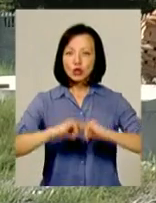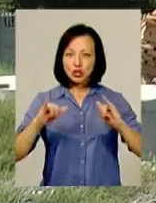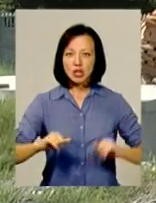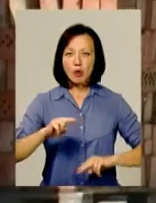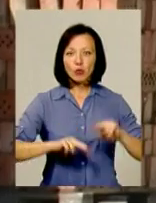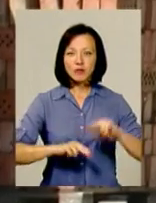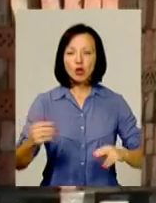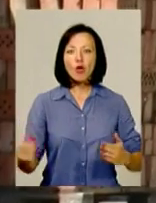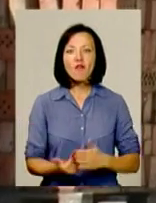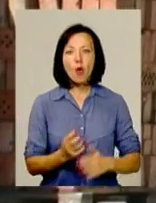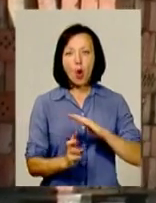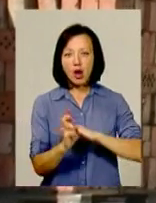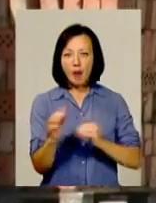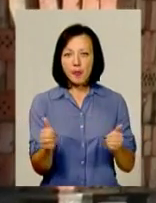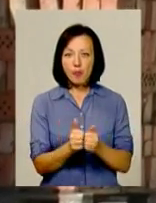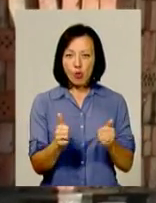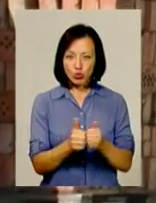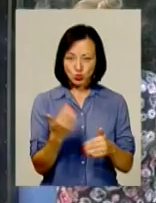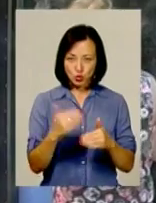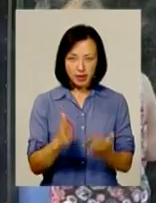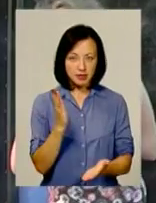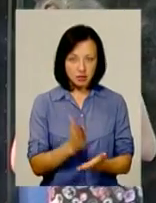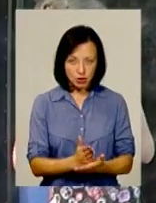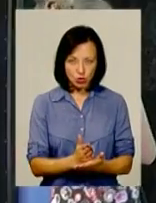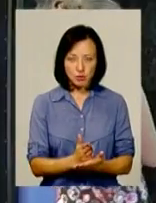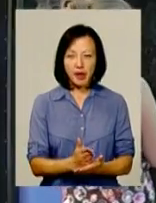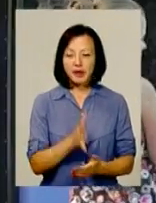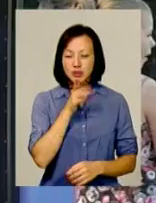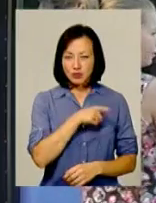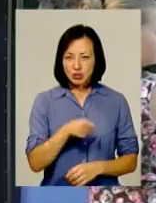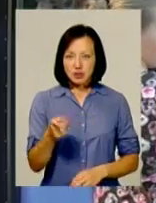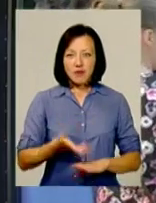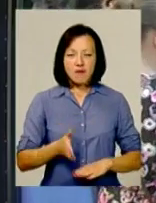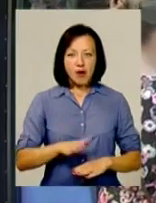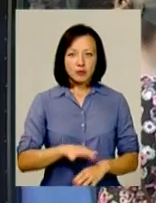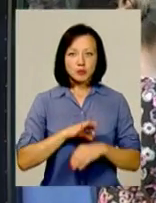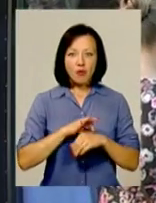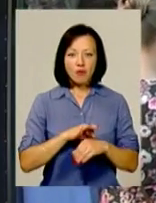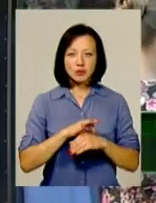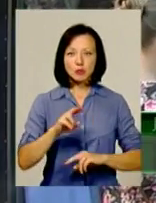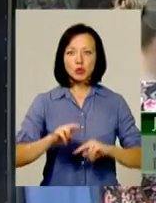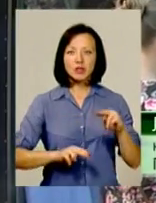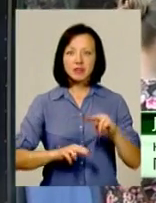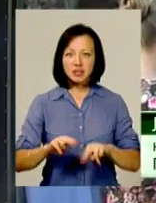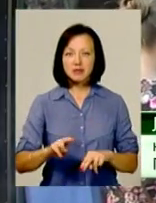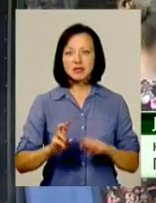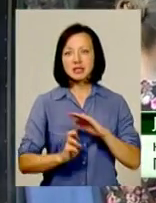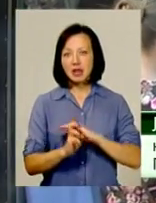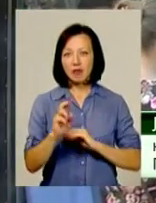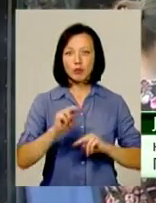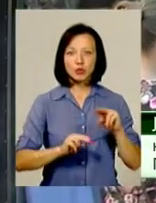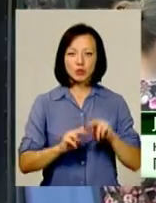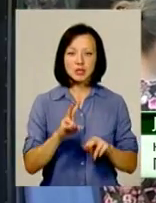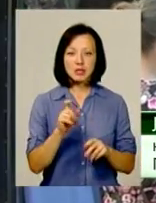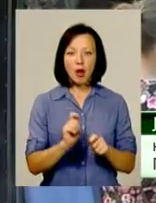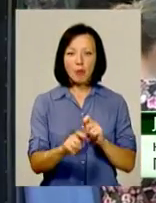будівництво нового храму поруч з уже діючим. У цей час важко проводити будівництво, тим більше, що церква будується